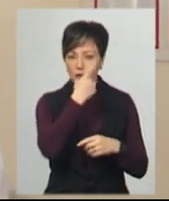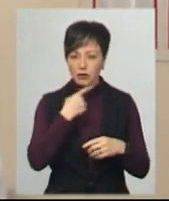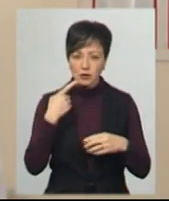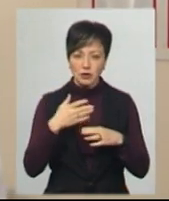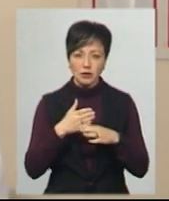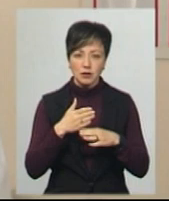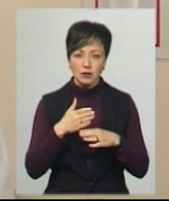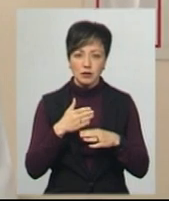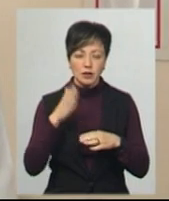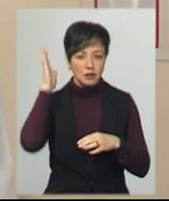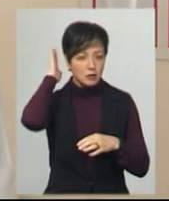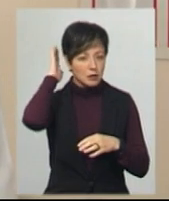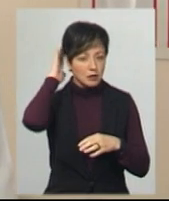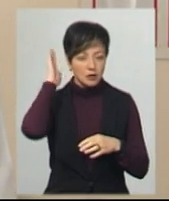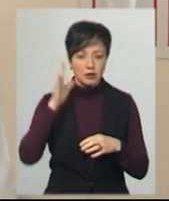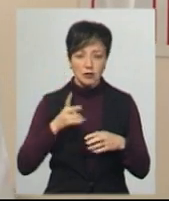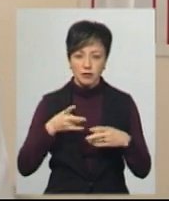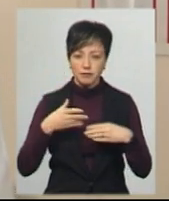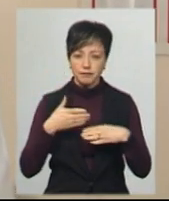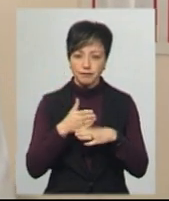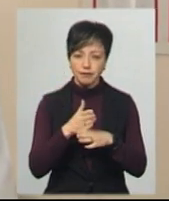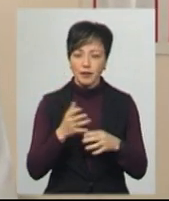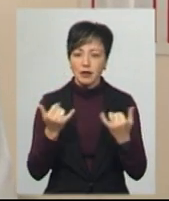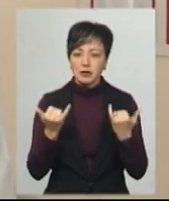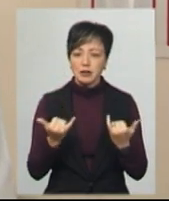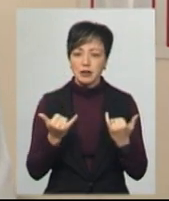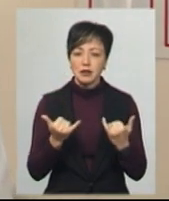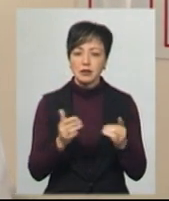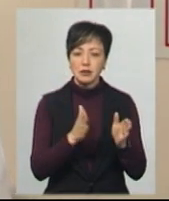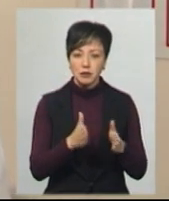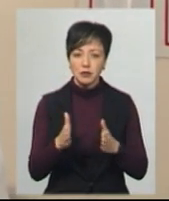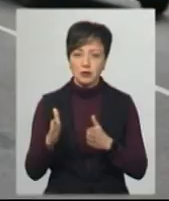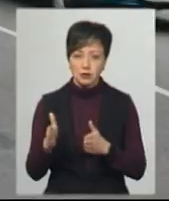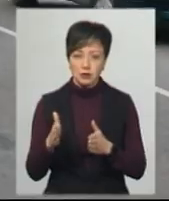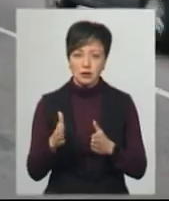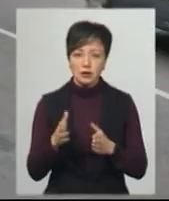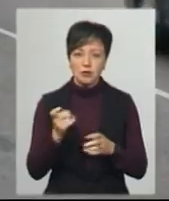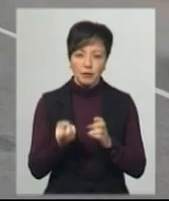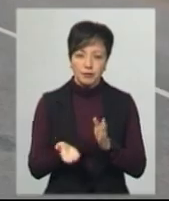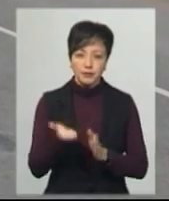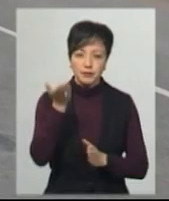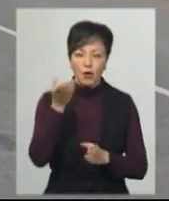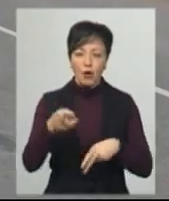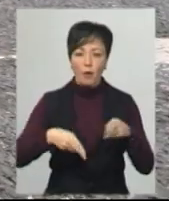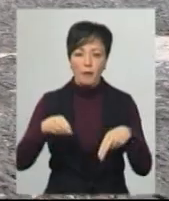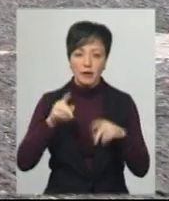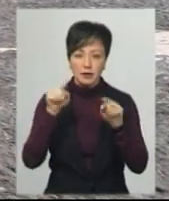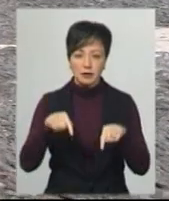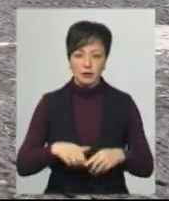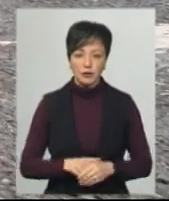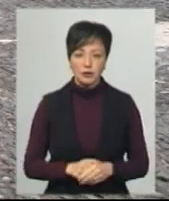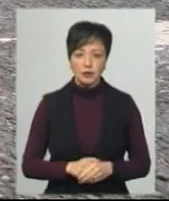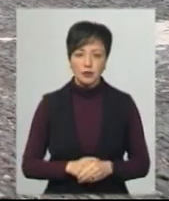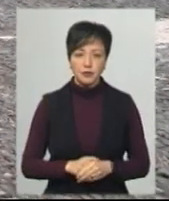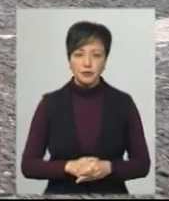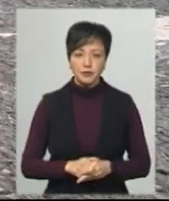скальпована рана тім'яної частини голови. Наразі стабілізований, піднятий в операційну. Анастасія Збродова, Юрій Чорній, новини на